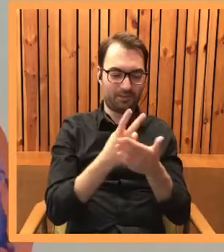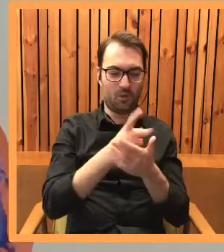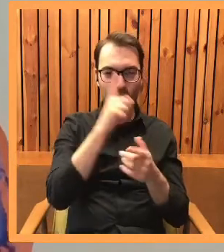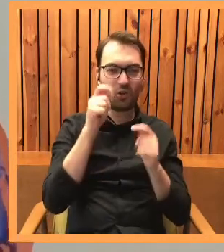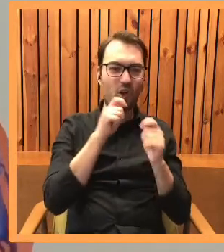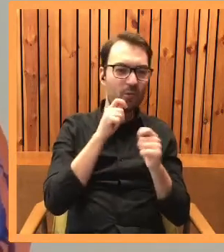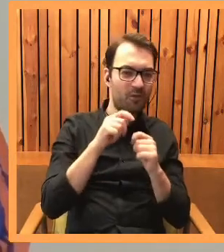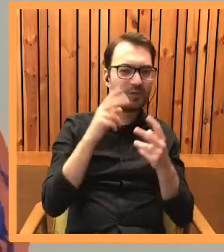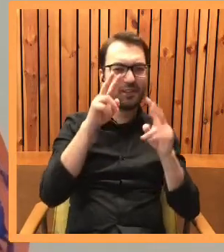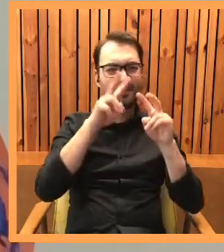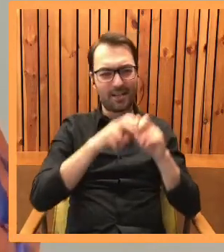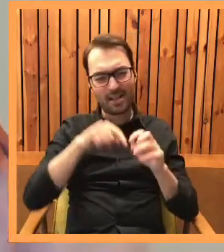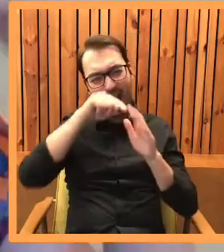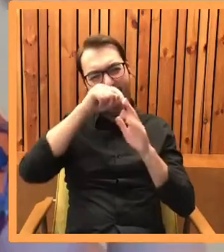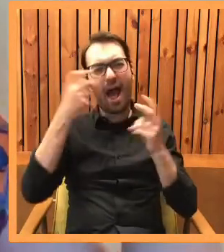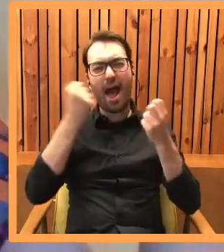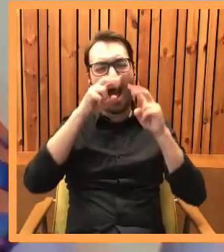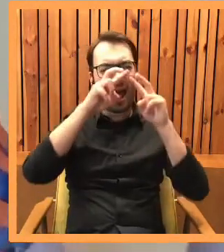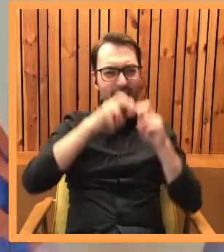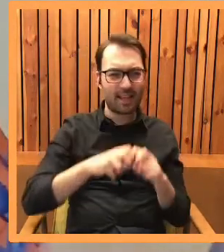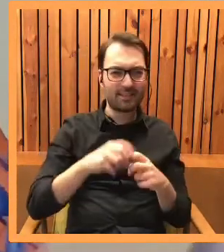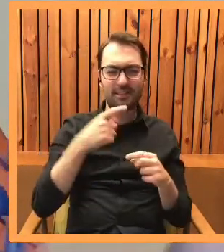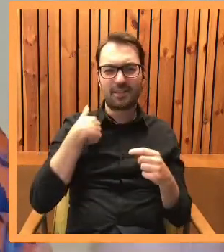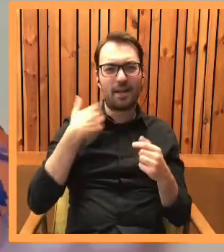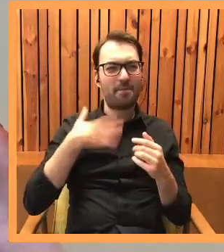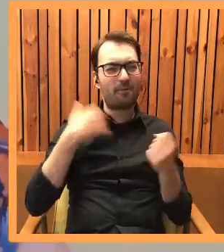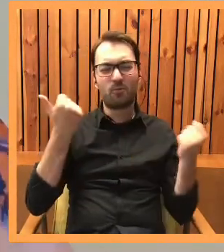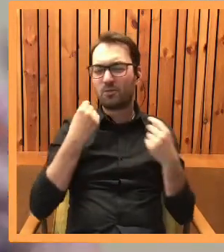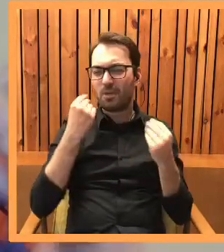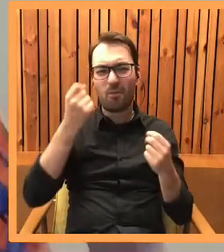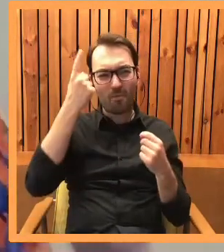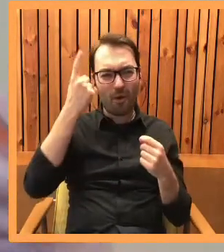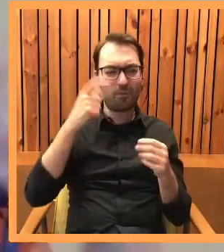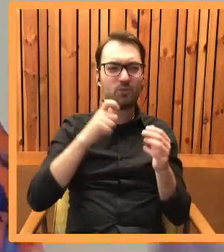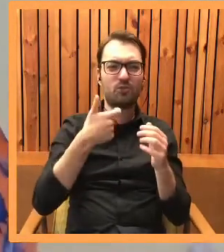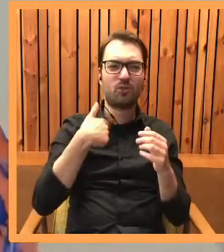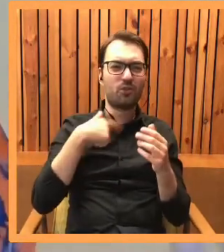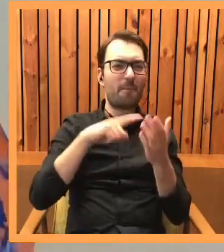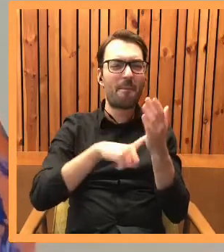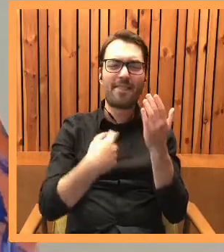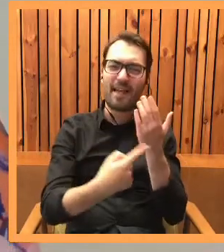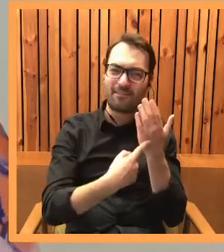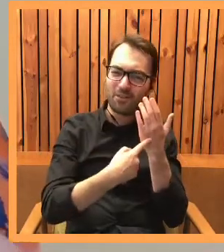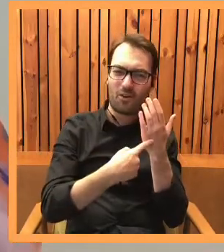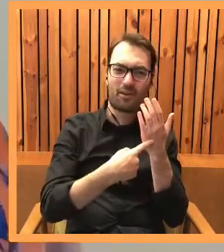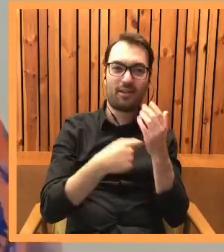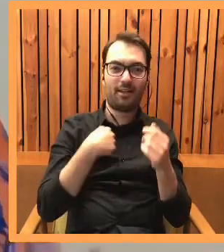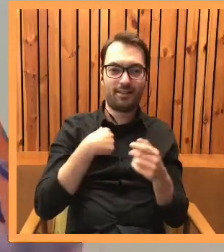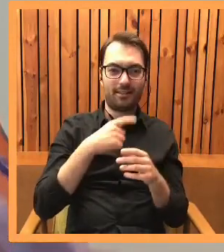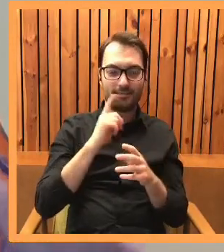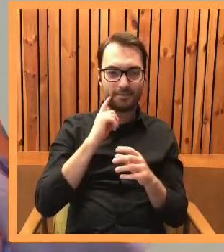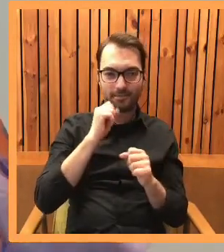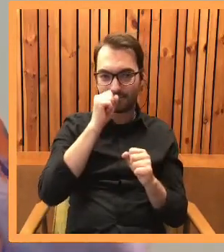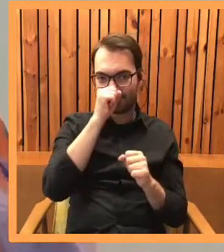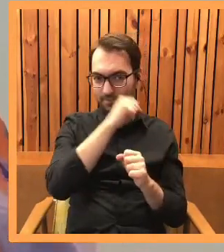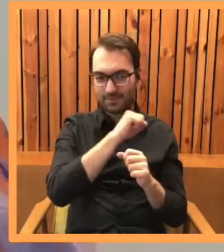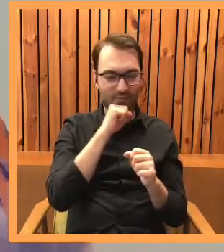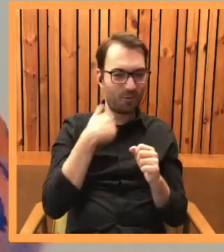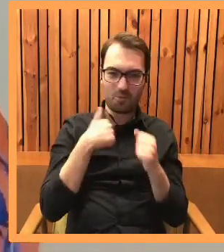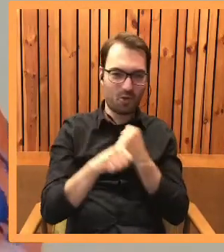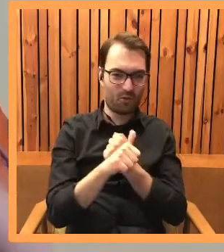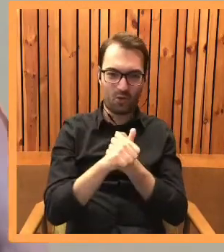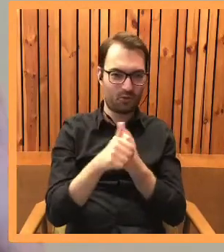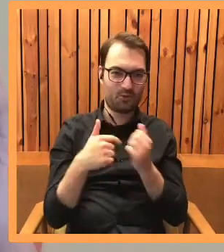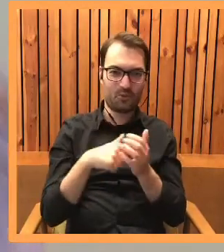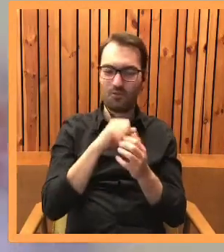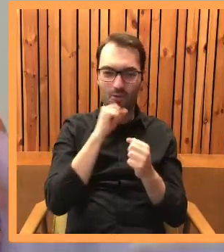nasłuchałam, jak to wpadłam na jakiś genialny pomysł, jak to coś jest czegoś metaforą, a ja kompletnie nie miałam tego na myśli pisząc.